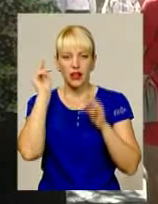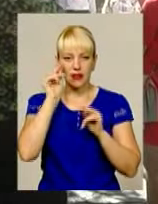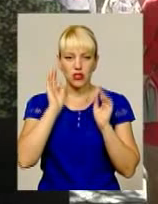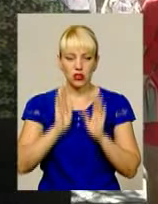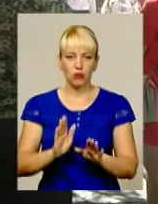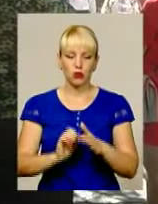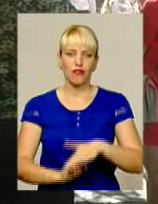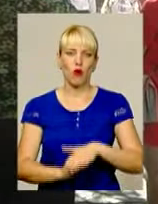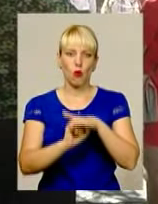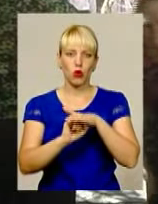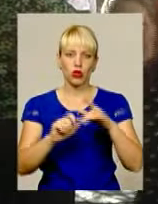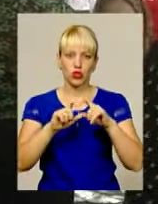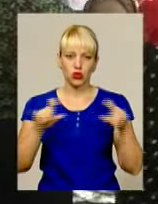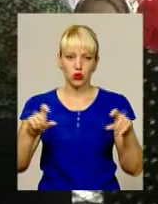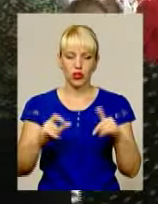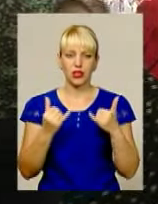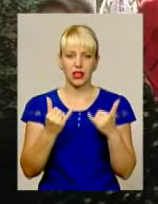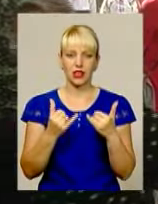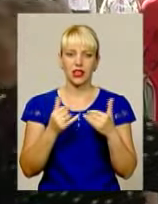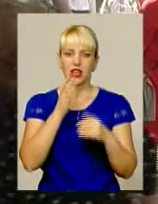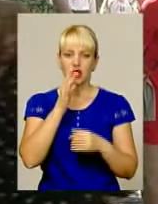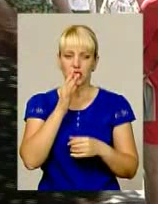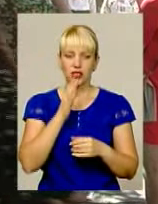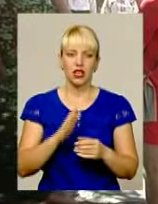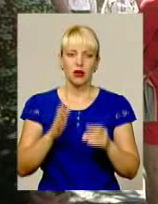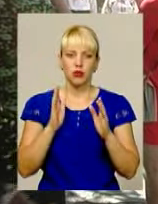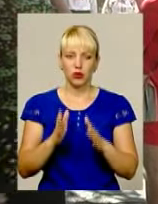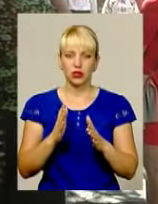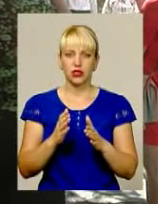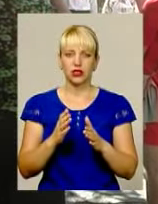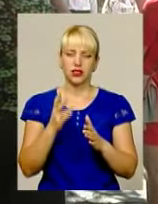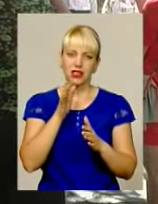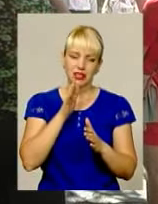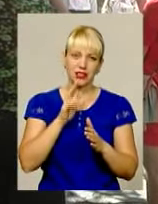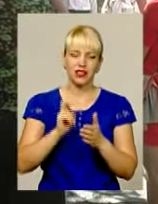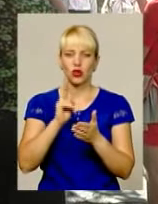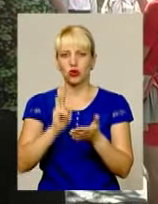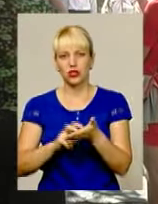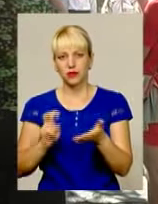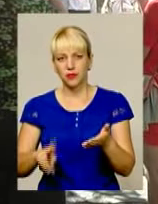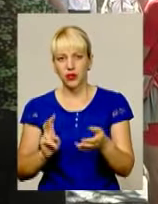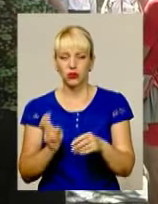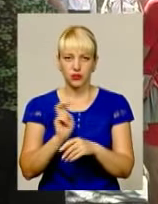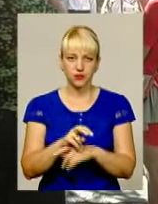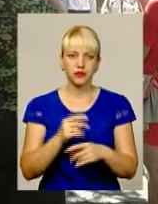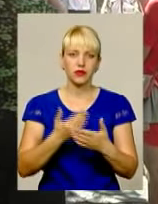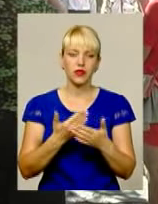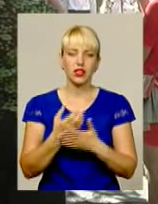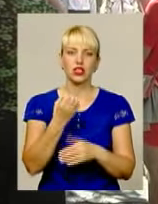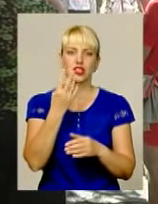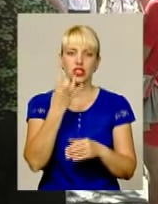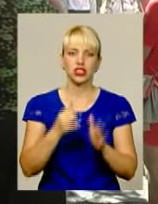буде в опорній школі. На сьогоднішній до 5 числа наші дітки десь, може ми надіємося, хтось підійде, хтось відійде. Приблизно